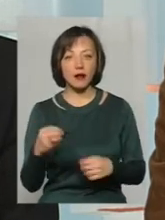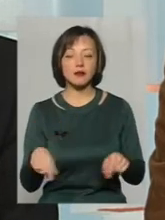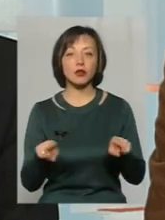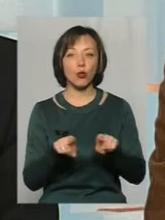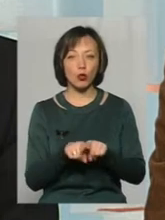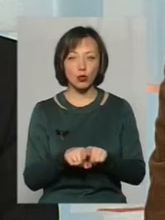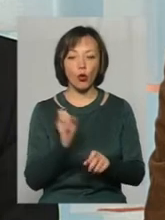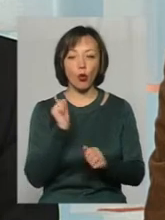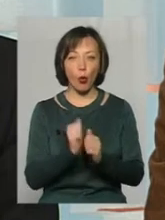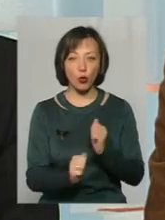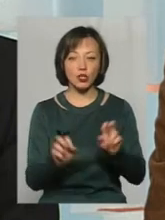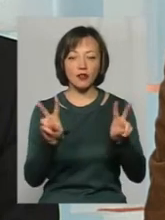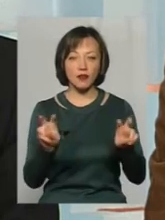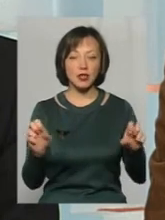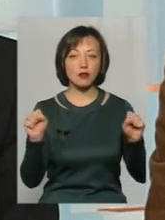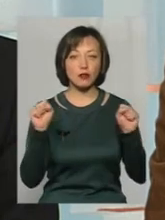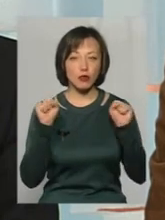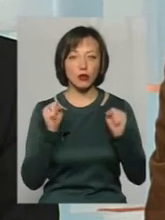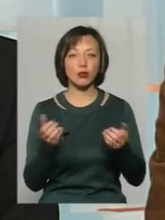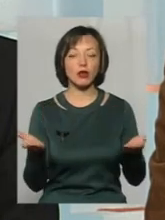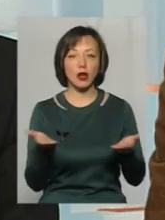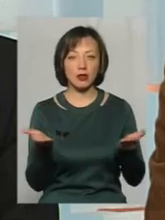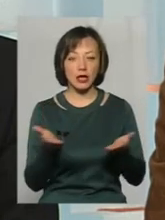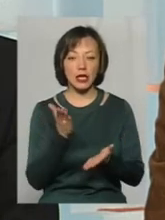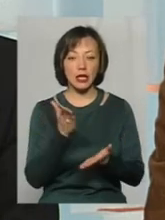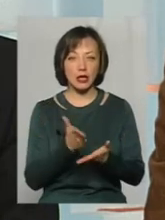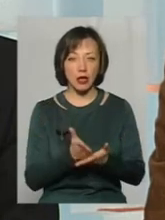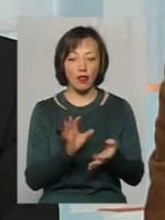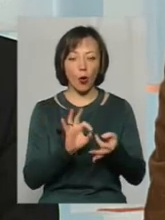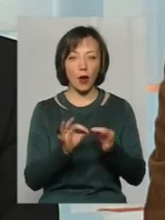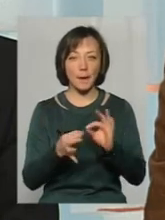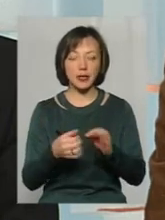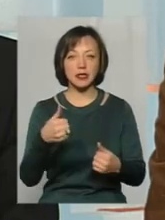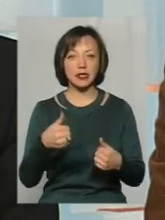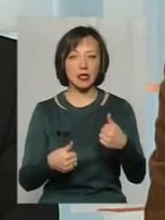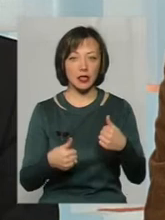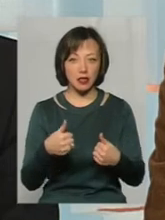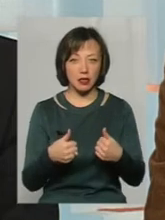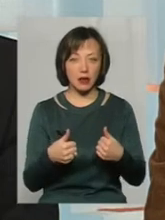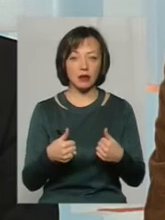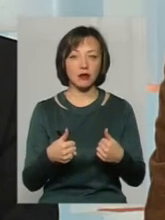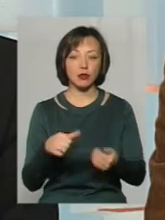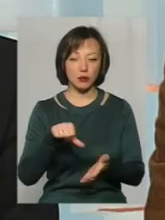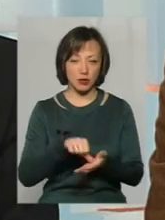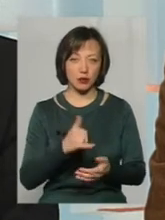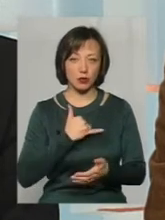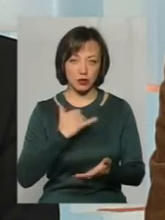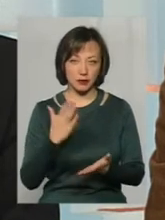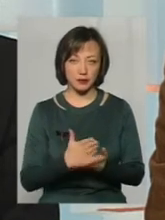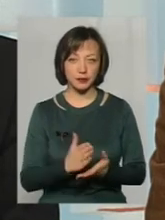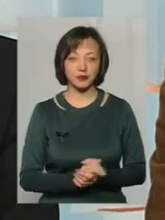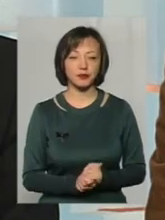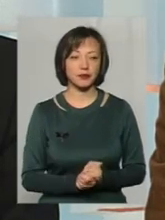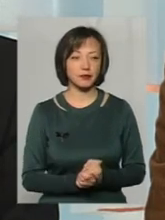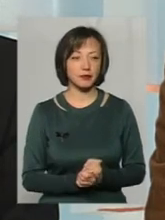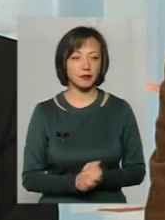одно майже кожен вид спорту, який є на Олімпійських іграх, в нас представлений в місті. Тобто